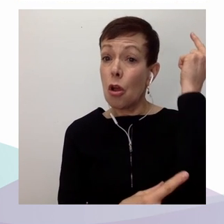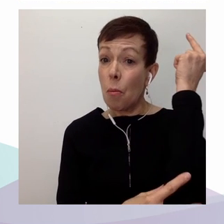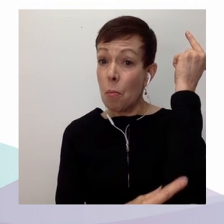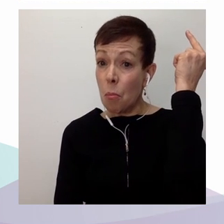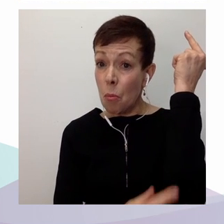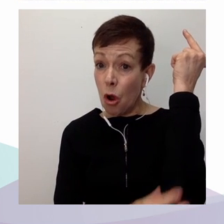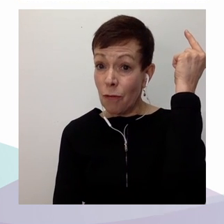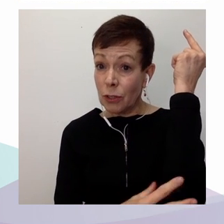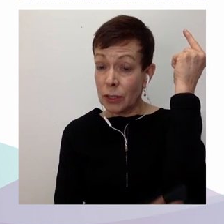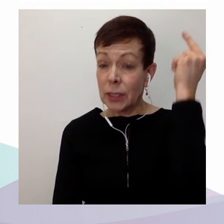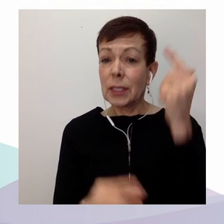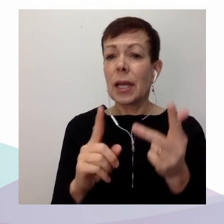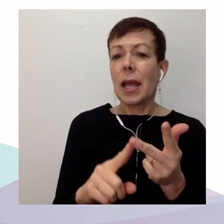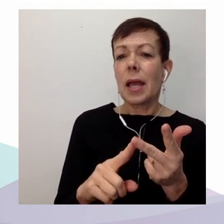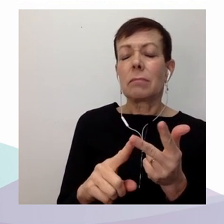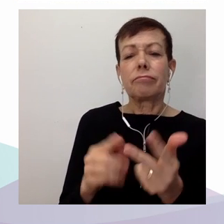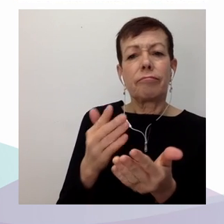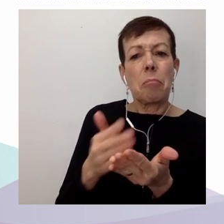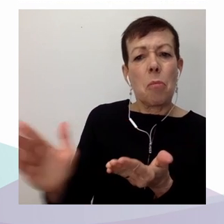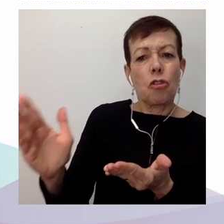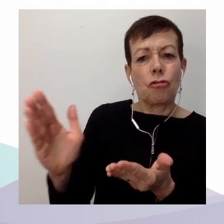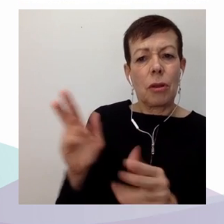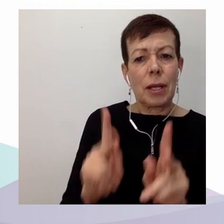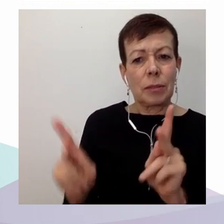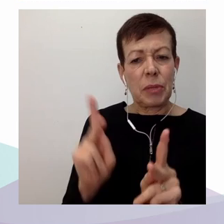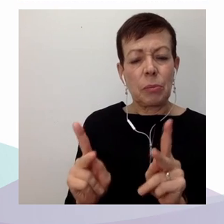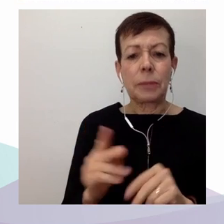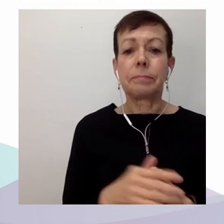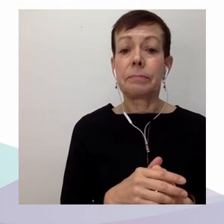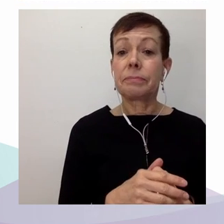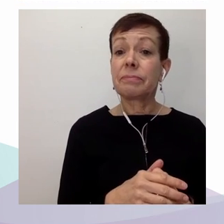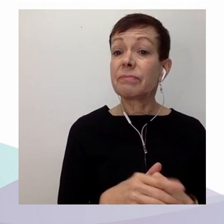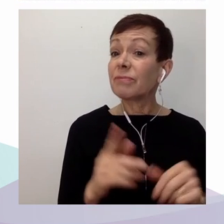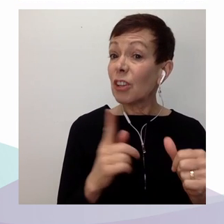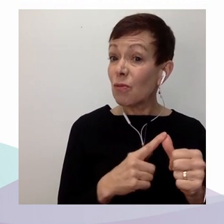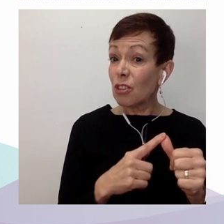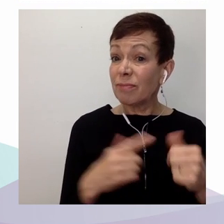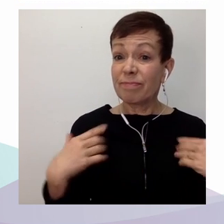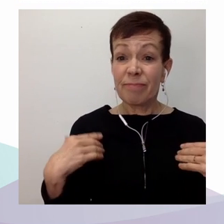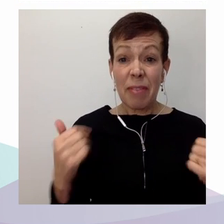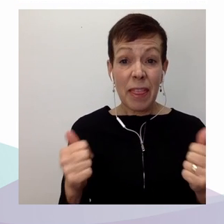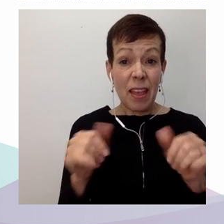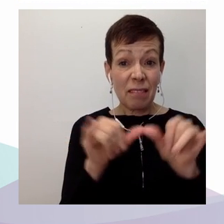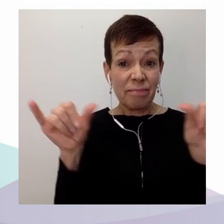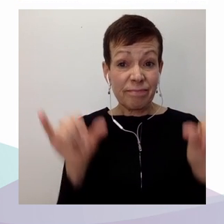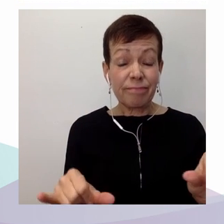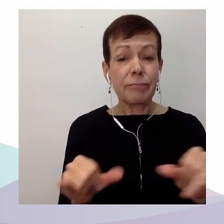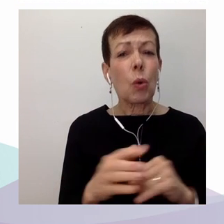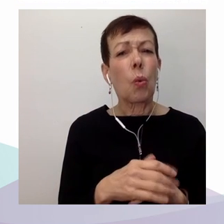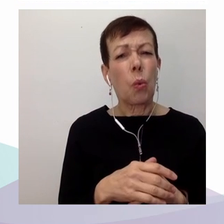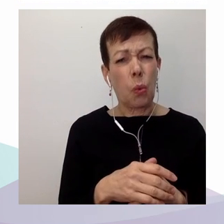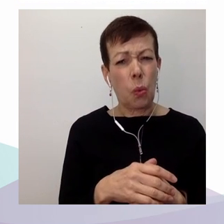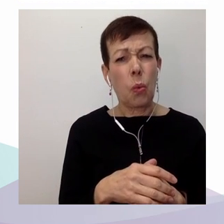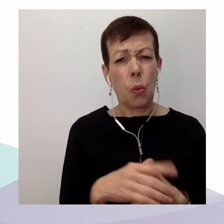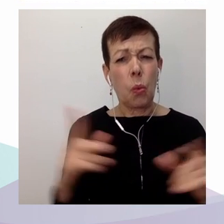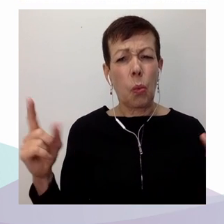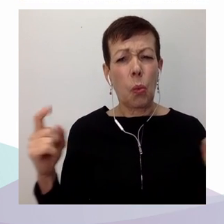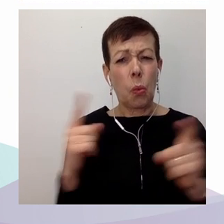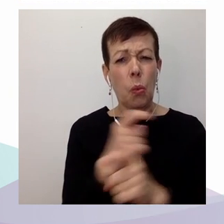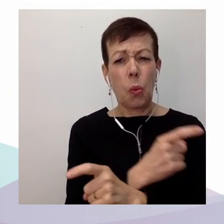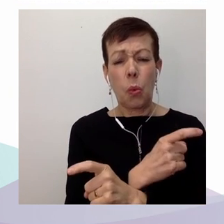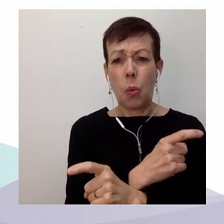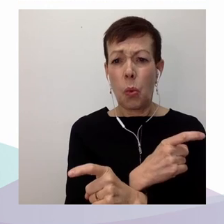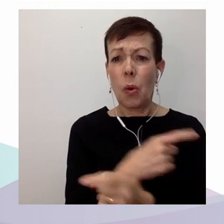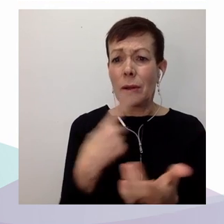Bien sûr, il s'agit d'un sujet vaste et complexe, mais pour faire une histoire courte, disons que le système qui a été mis en place dans les